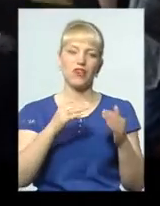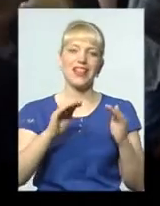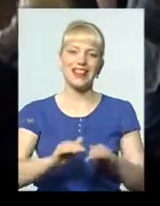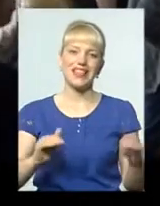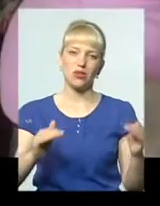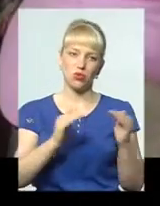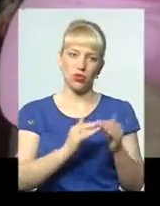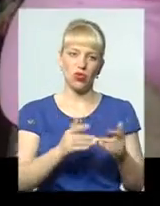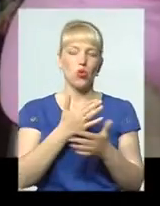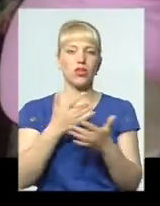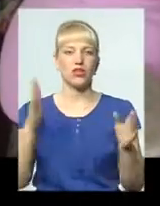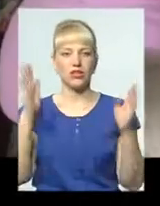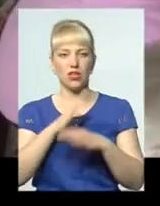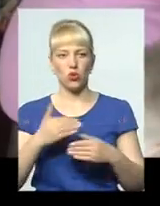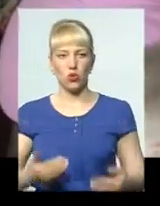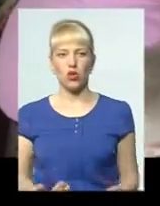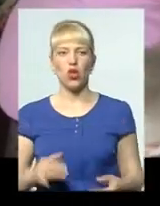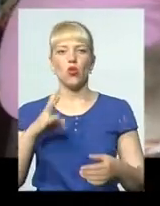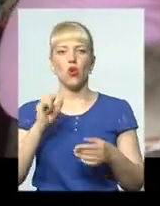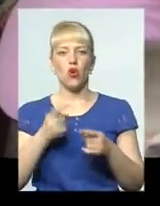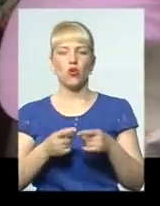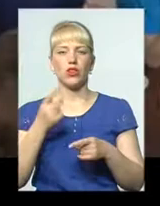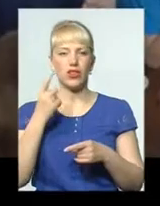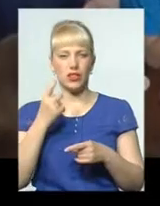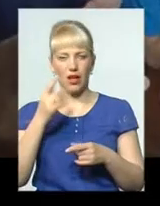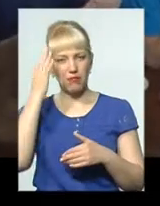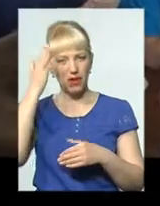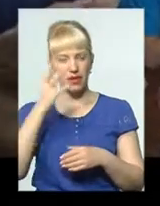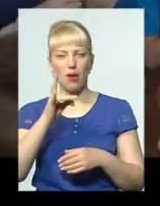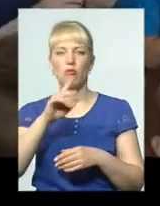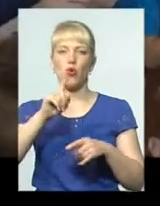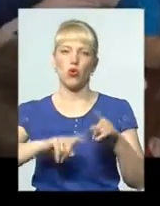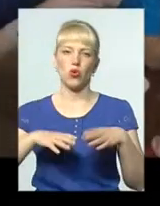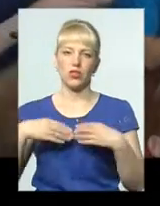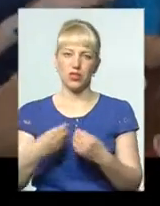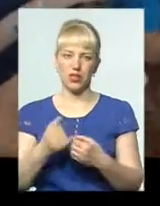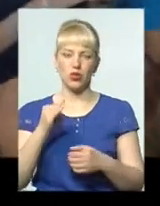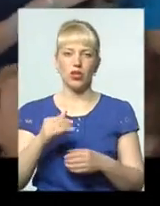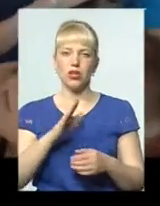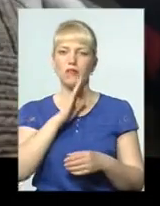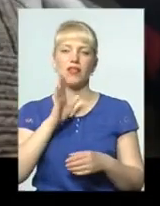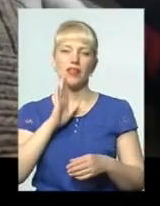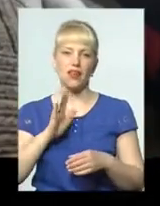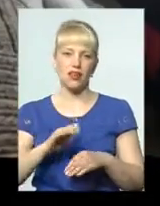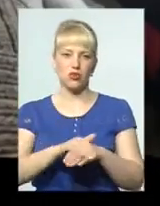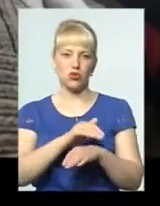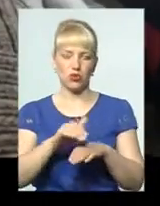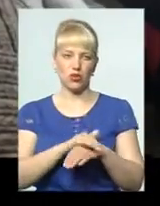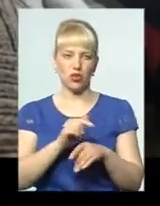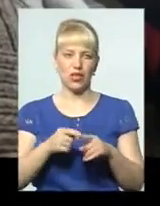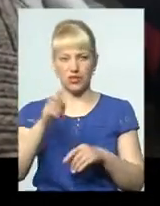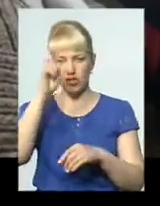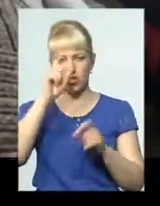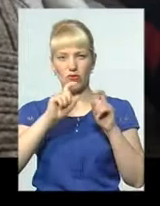та одні мрії – про родину, про материнську любов та ласку. Державна установа стала для одних прихистком від